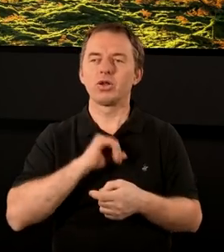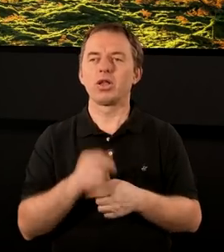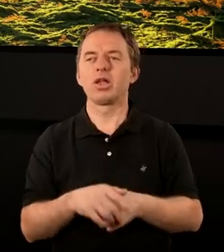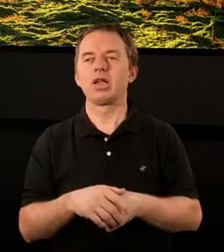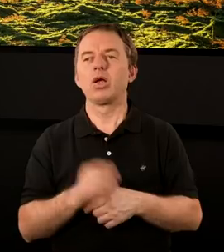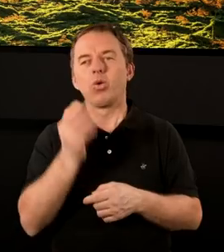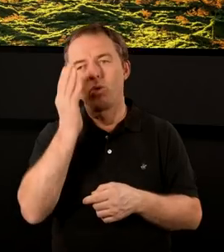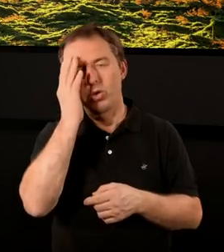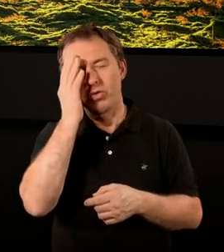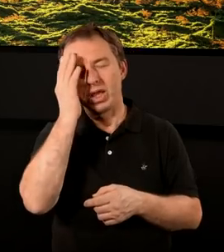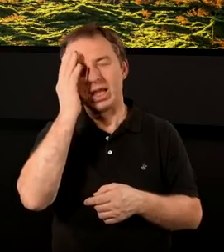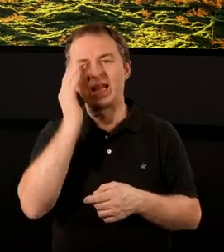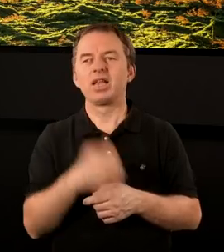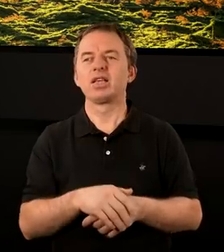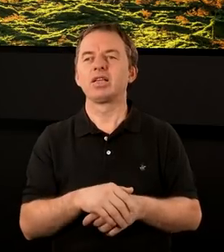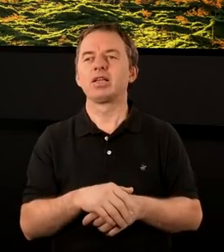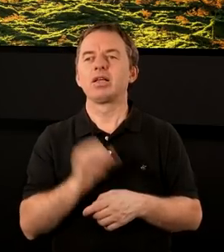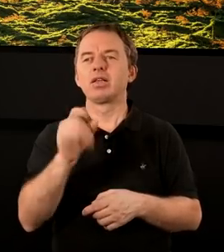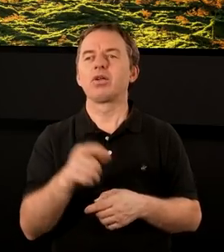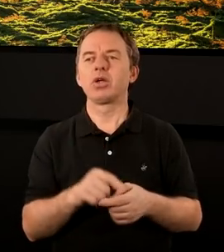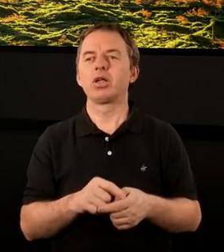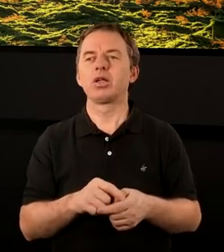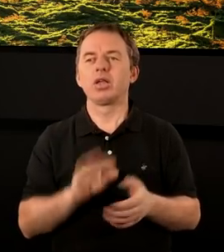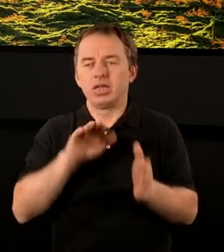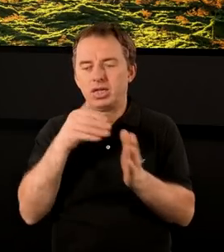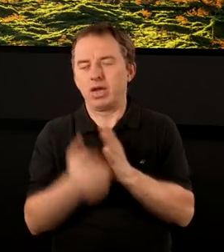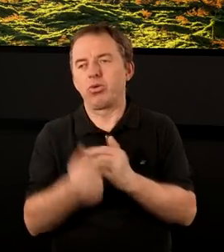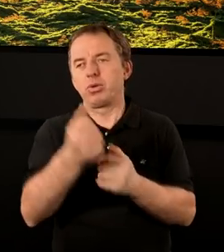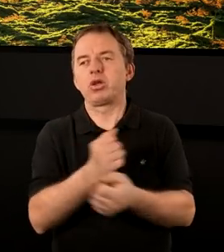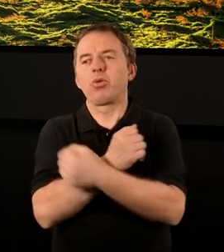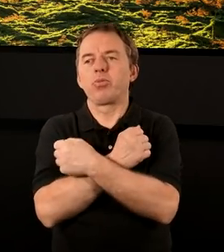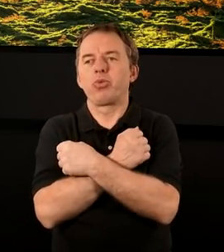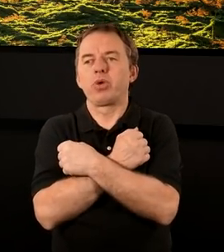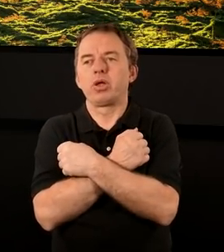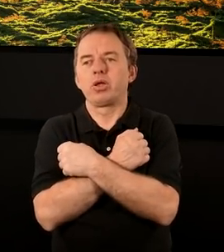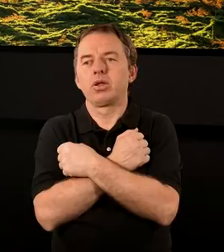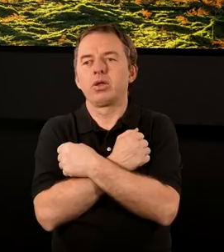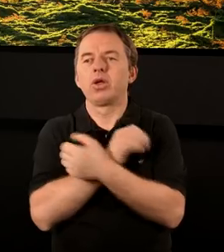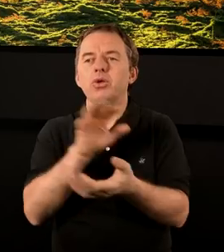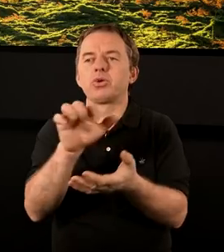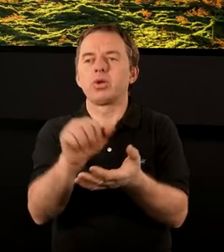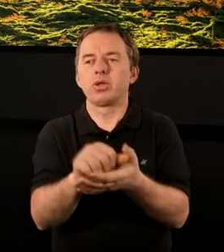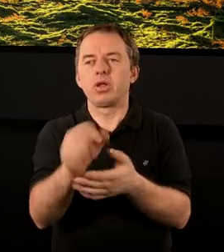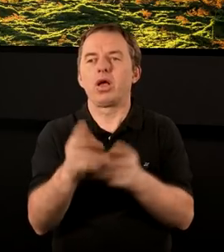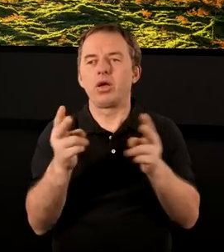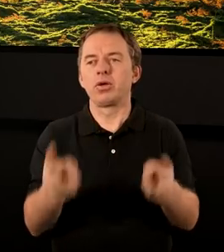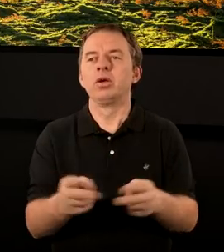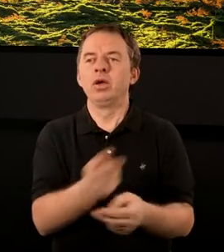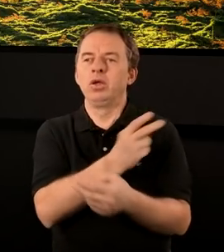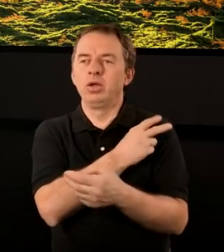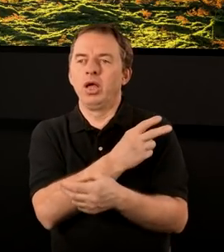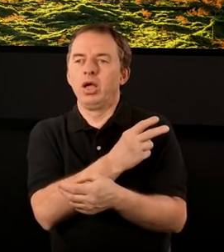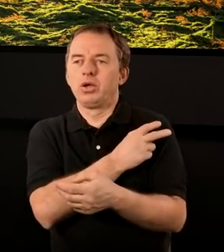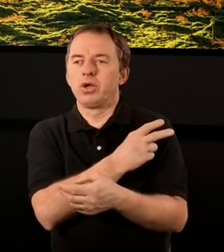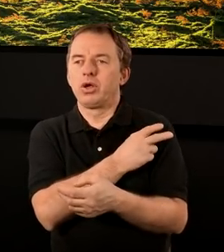sobie to właśnie tak uświadomili, bo czasami takie westchnienie, utraciłeś pierwszą swoją miłość, to jest tak, jakby człowiek sięgnął do tego okresu właśnie